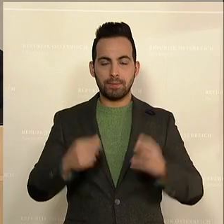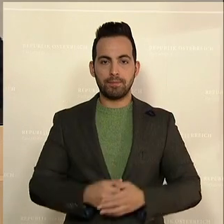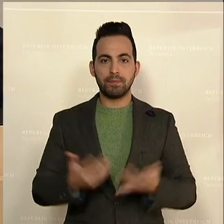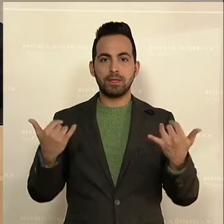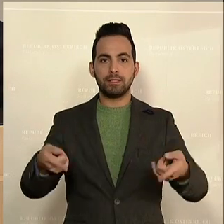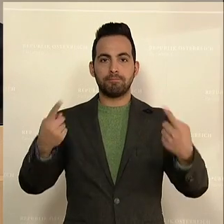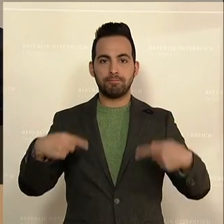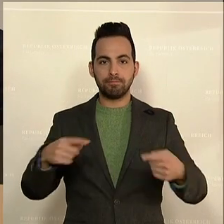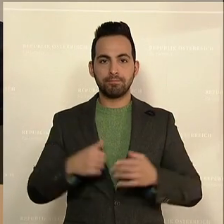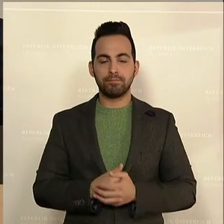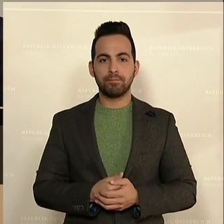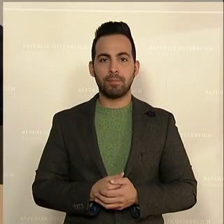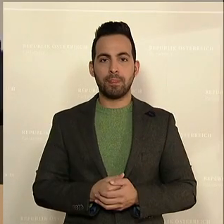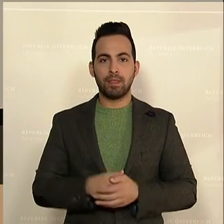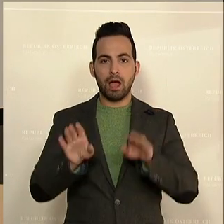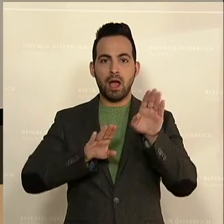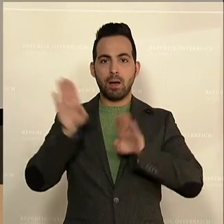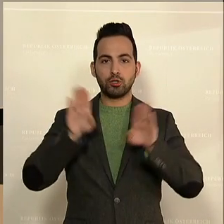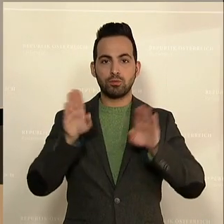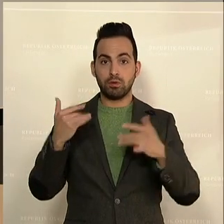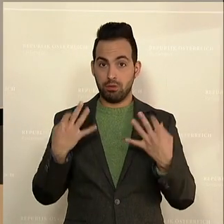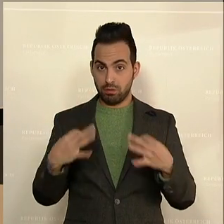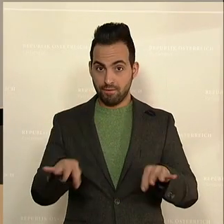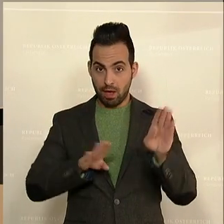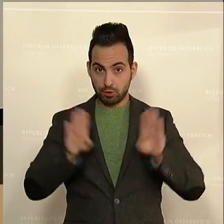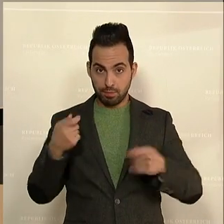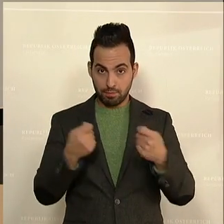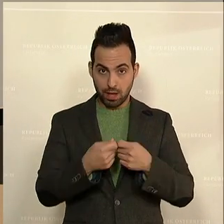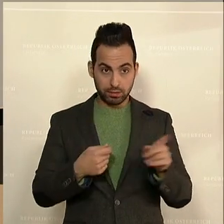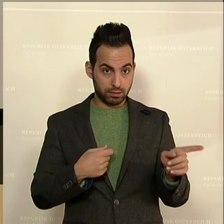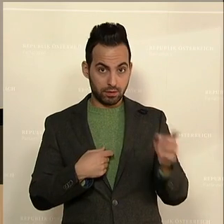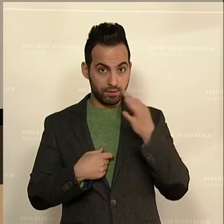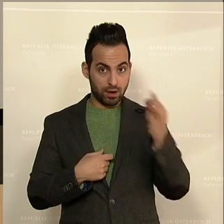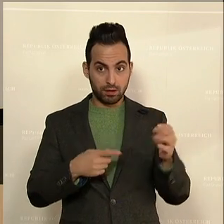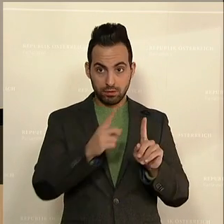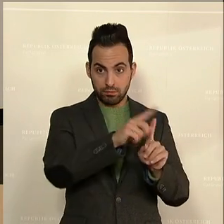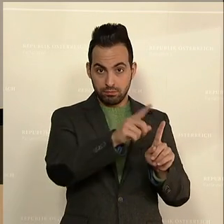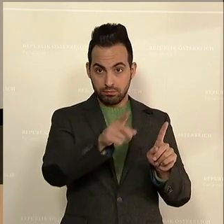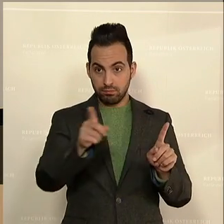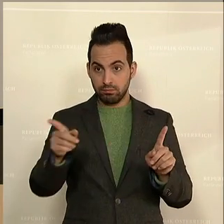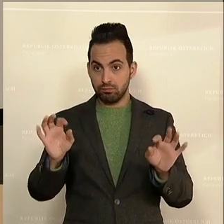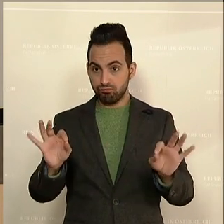Dann kommen wir jetzt nun zu den Abstimmungen. Können wir abstimmen? Können wir abstimmen?